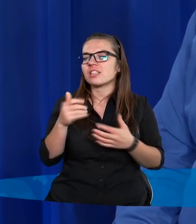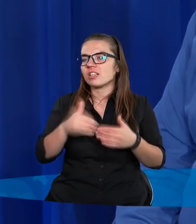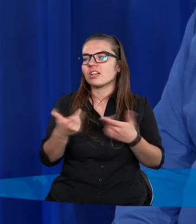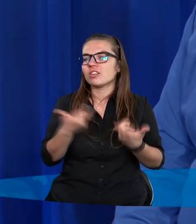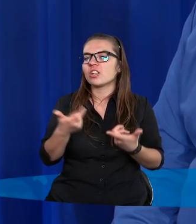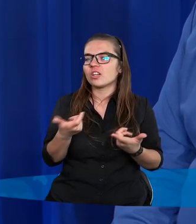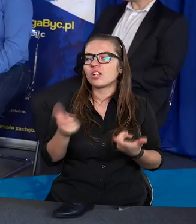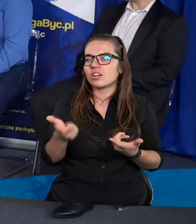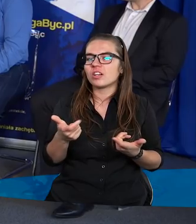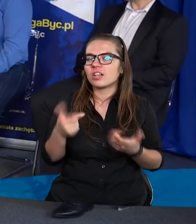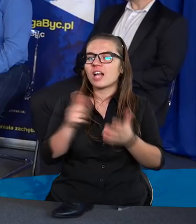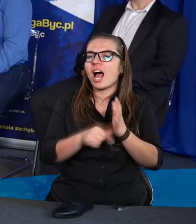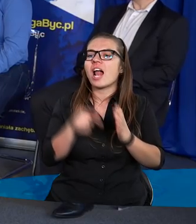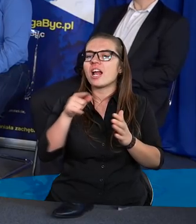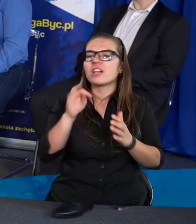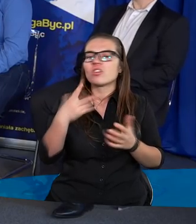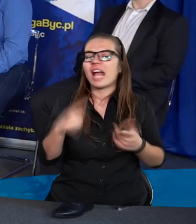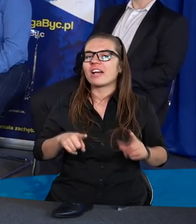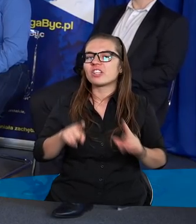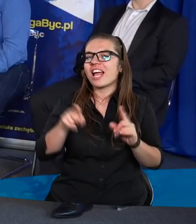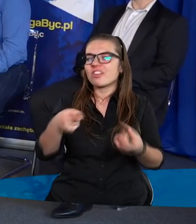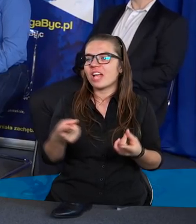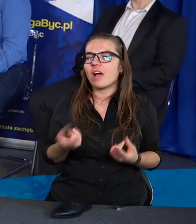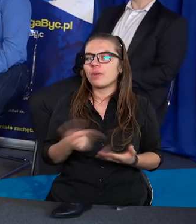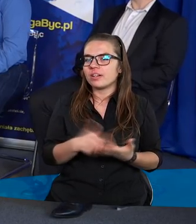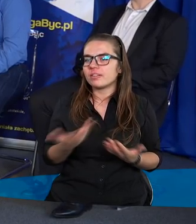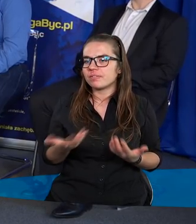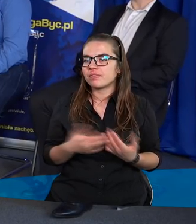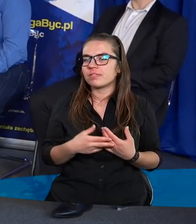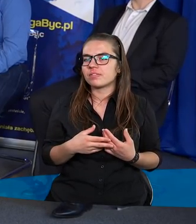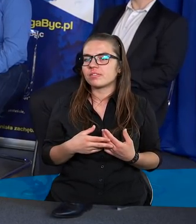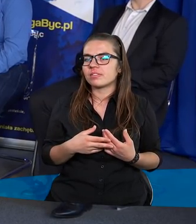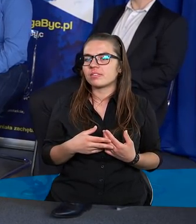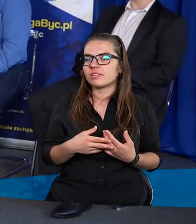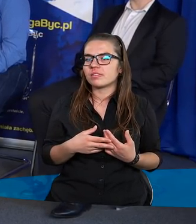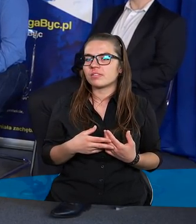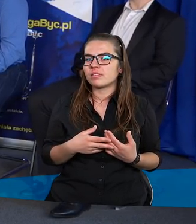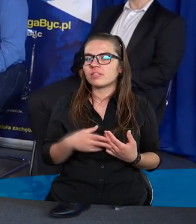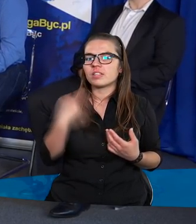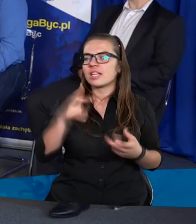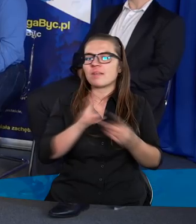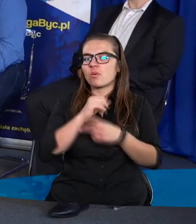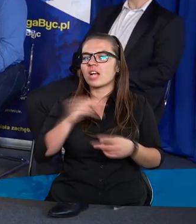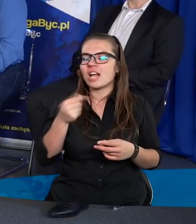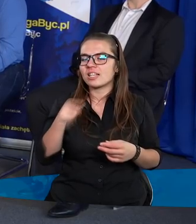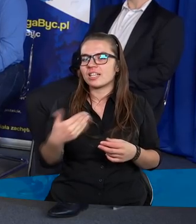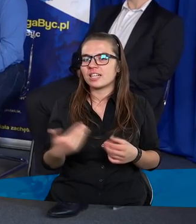majątek. Ale to tak nie działa. Tak miłość? No. No ja się nie spotkałem.